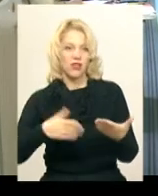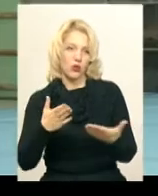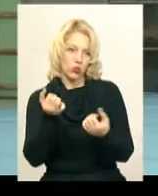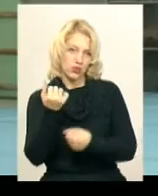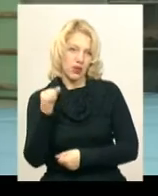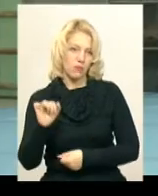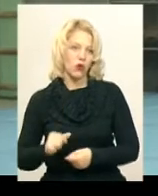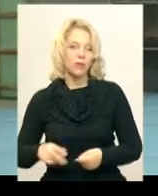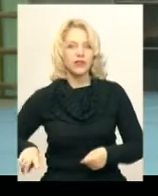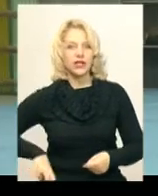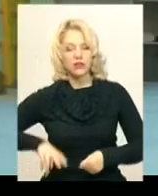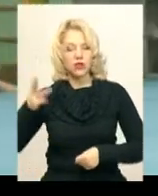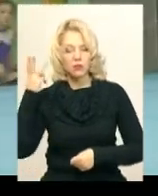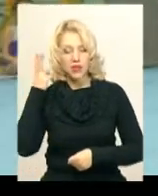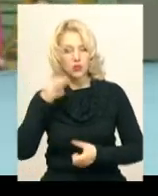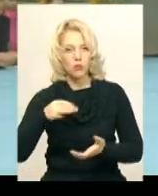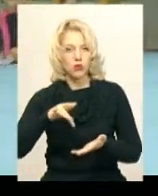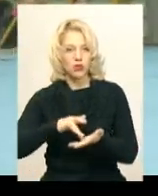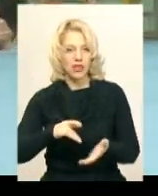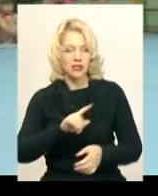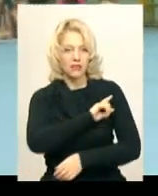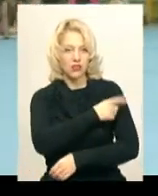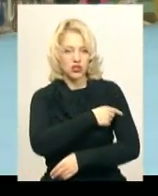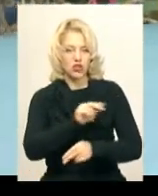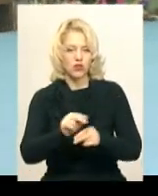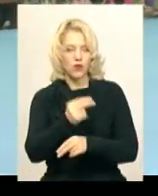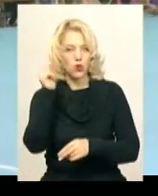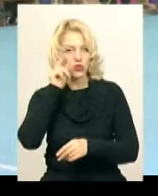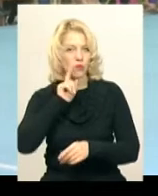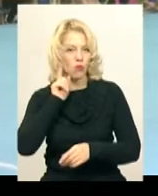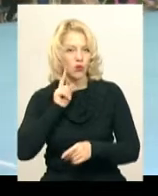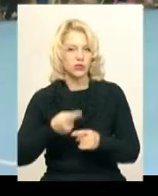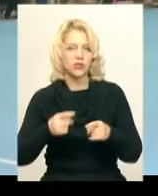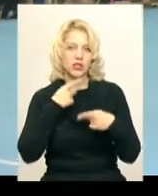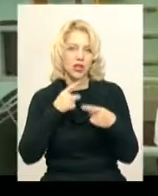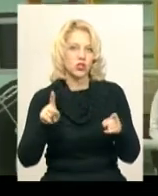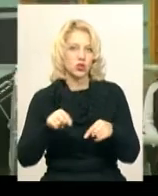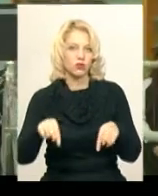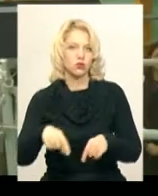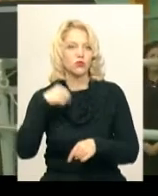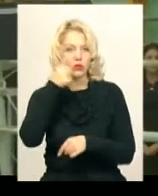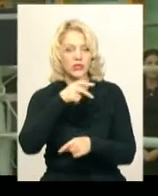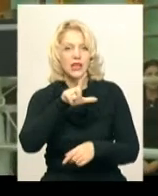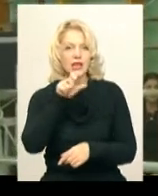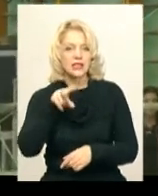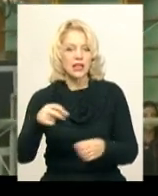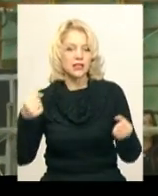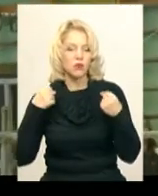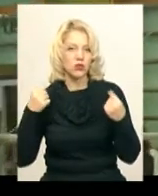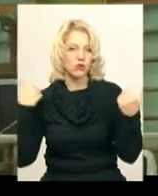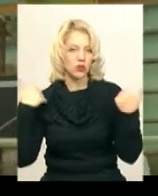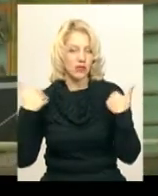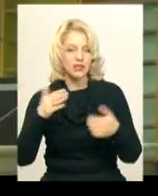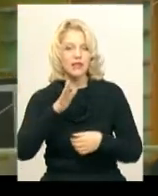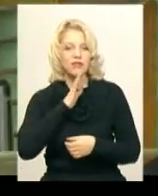перемогу. Директор Хмельницького обласного центру фізичного виховання шнівській молоді Анатолій Федесеєв каже, цього року в залах спортивної гімнастики дівчат та